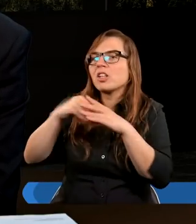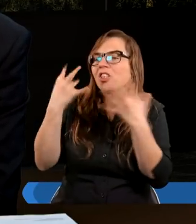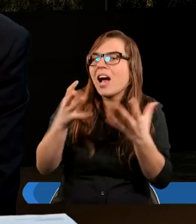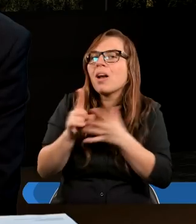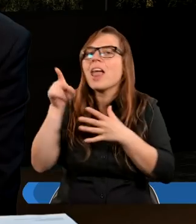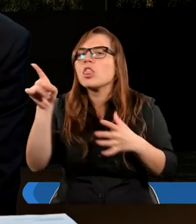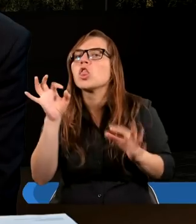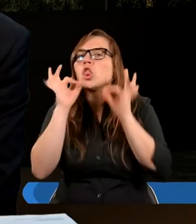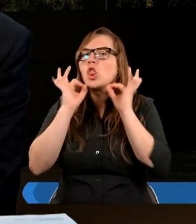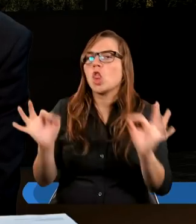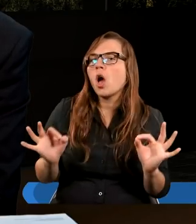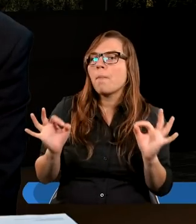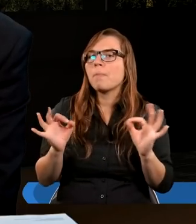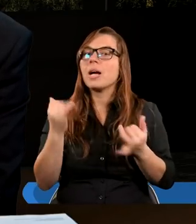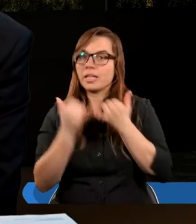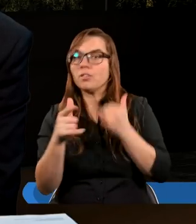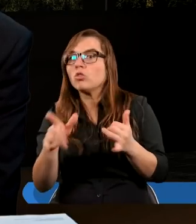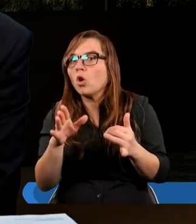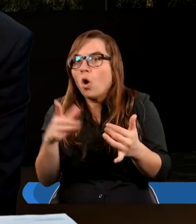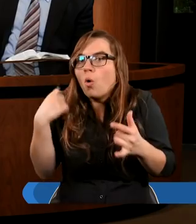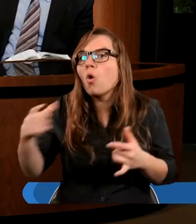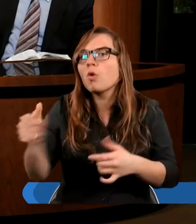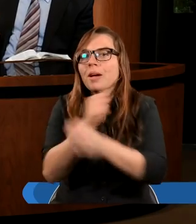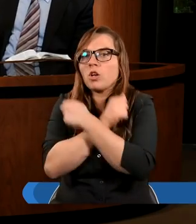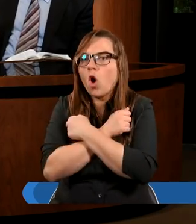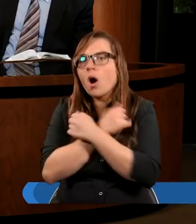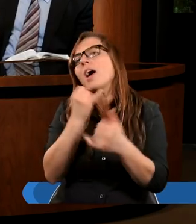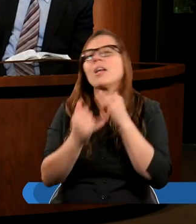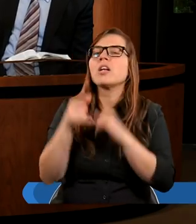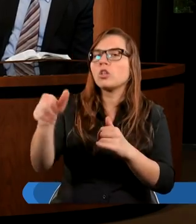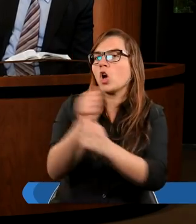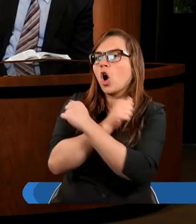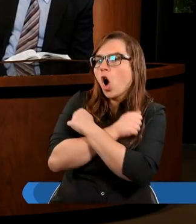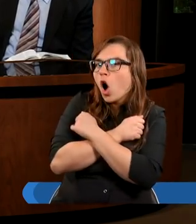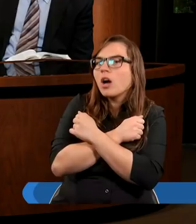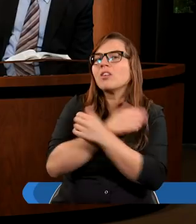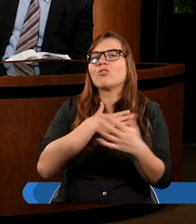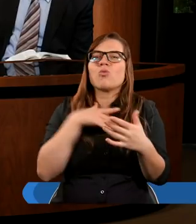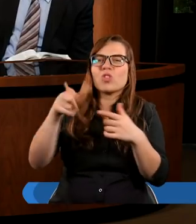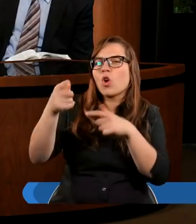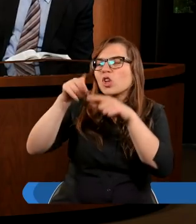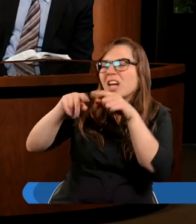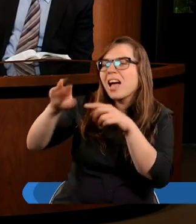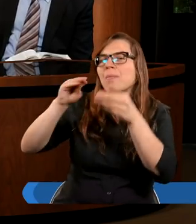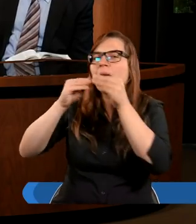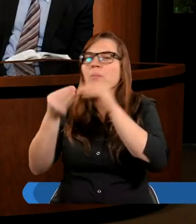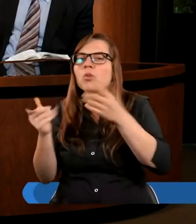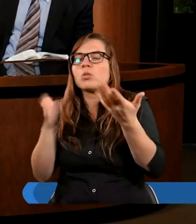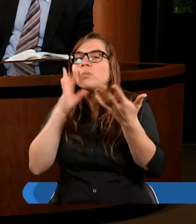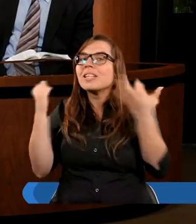Jego dobra. Jeżeli Go się kocha. Jeżeli Go się kocha, kiedy jest Mu źle, nie tylko, że będę